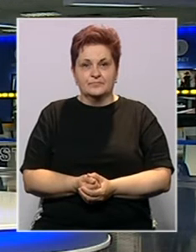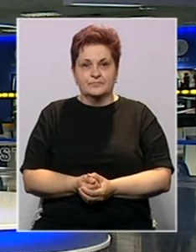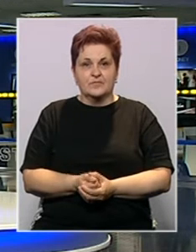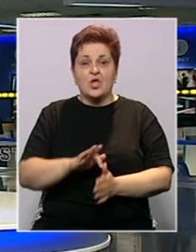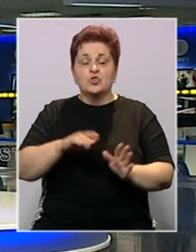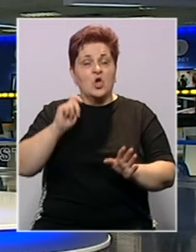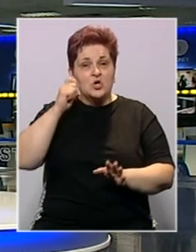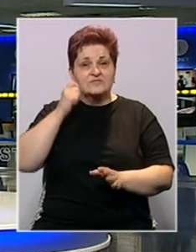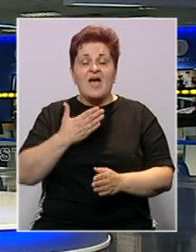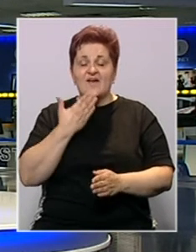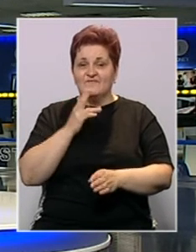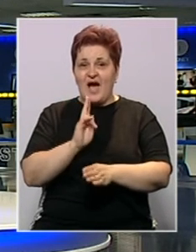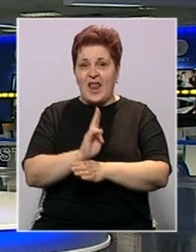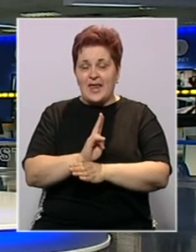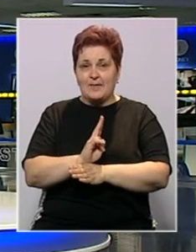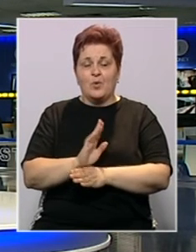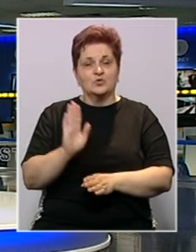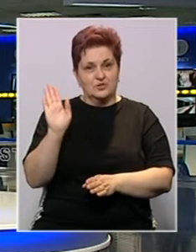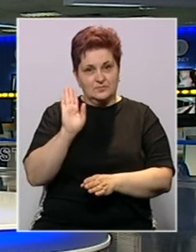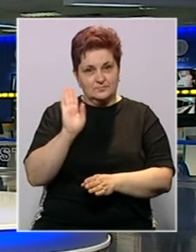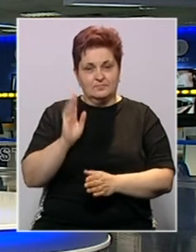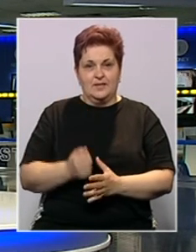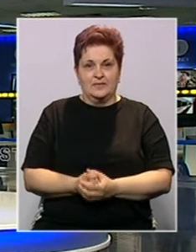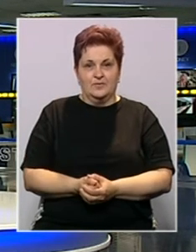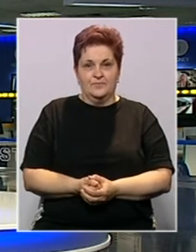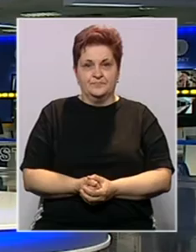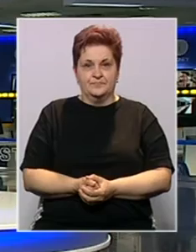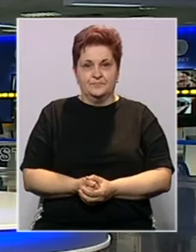To je sve u dnevniku, hvala na pažnji, laka vam i ugodna noć.